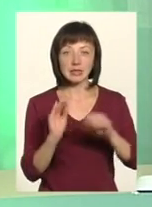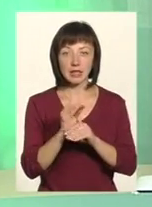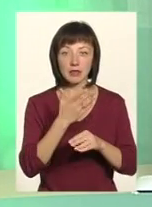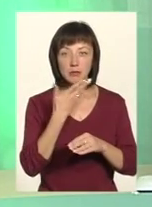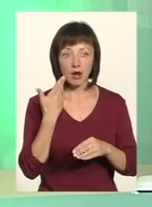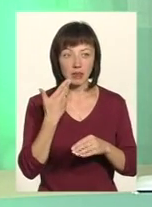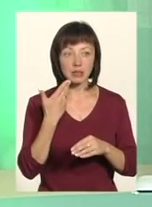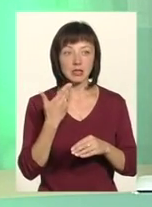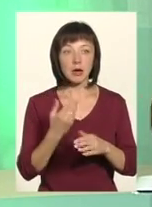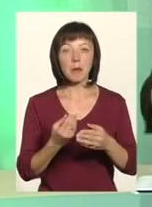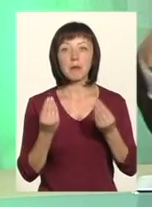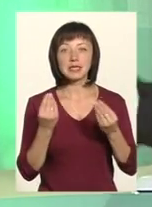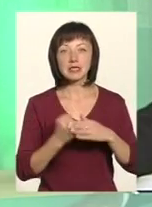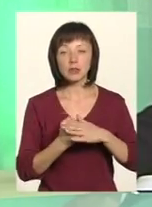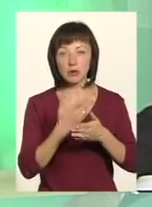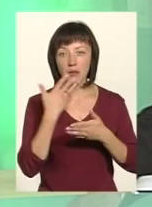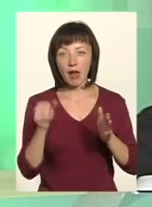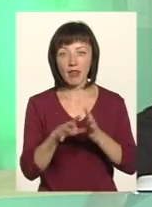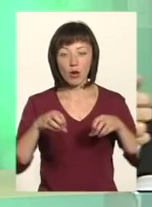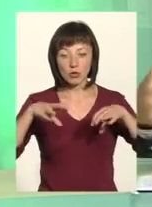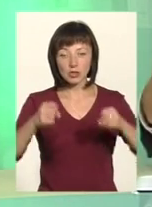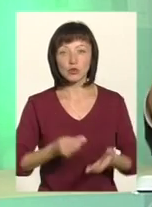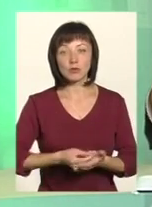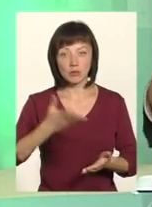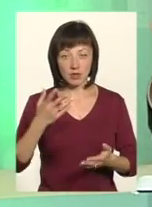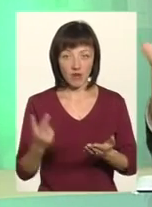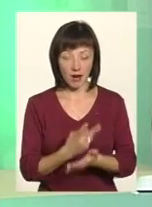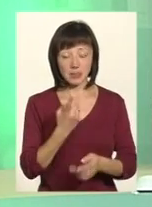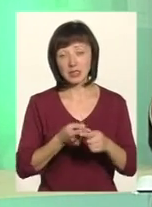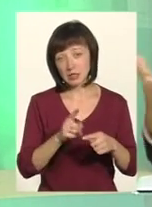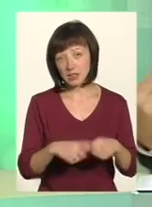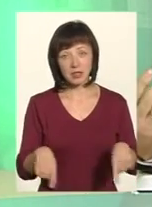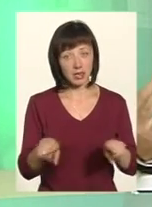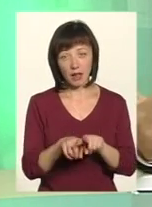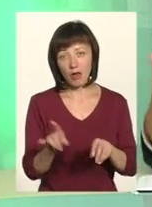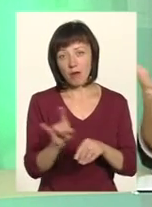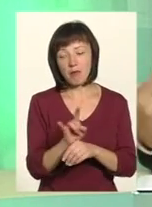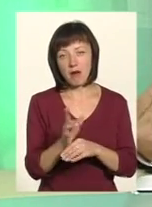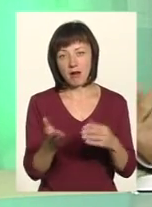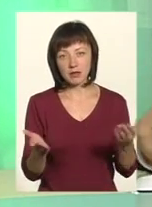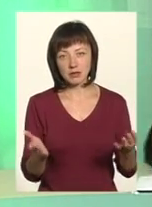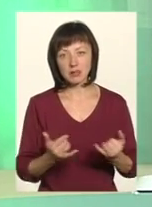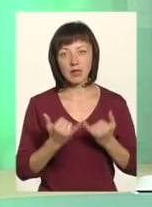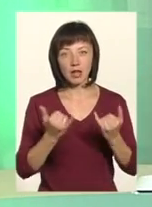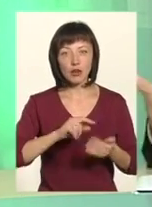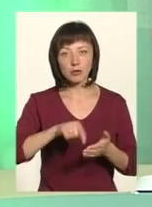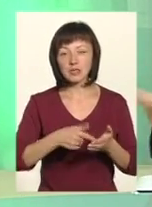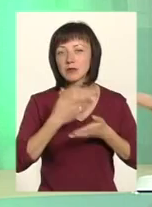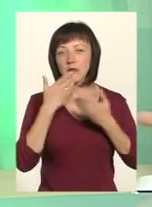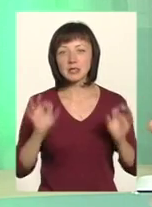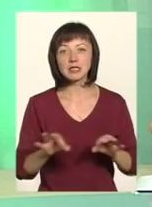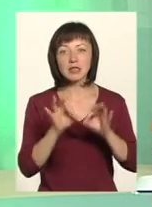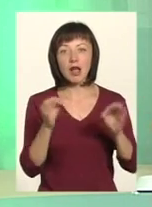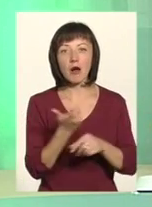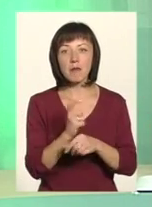престижності нема, енергоносів в два рази збільшили, і так далі. Тому це такий обман. По крайній мірі, для нашого міста нема ніякого